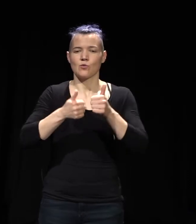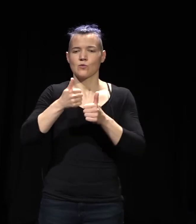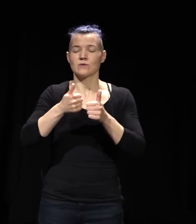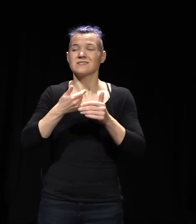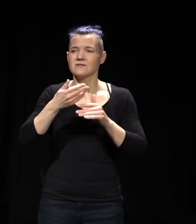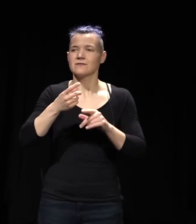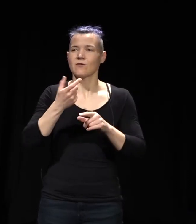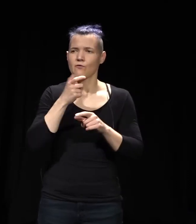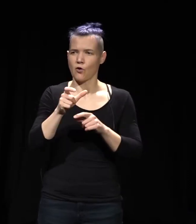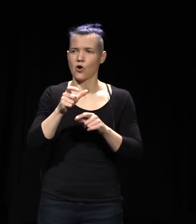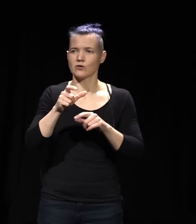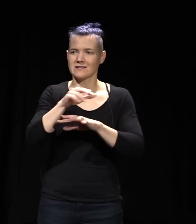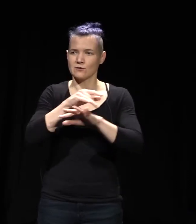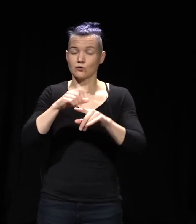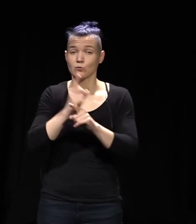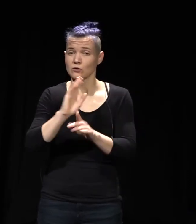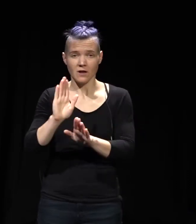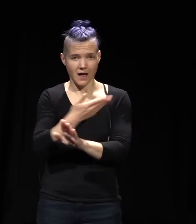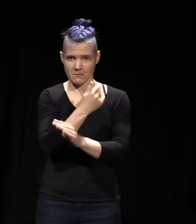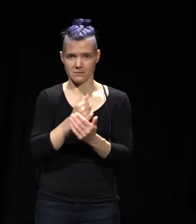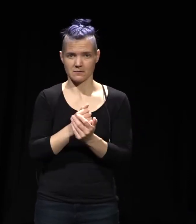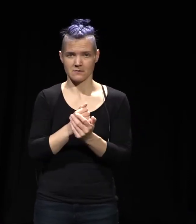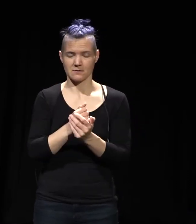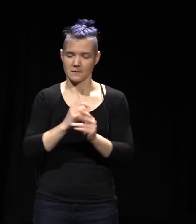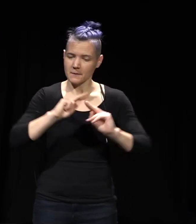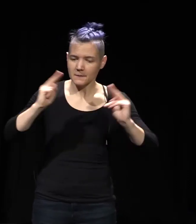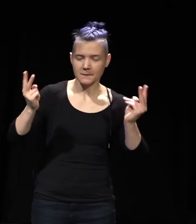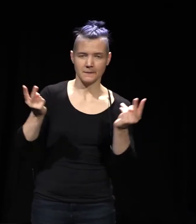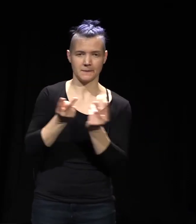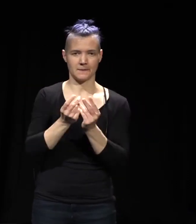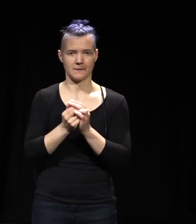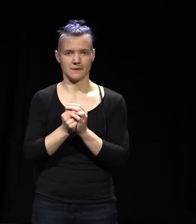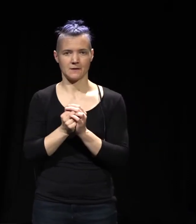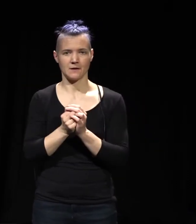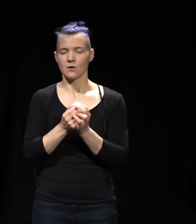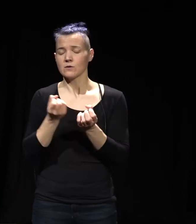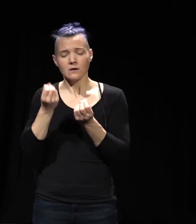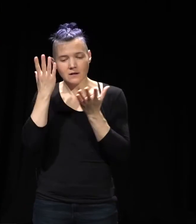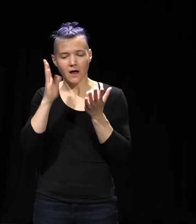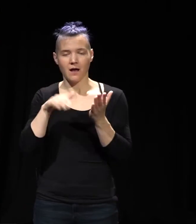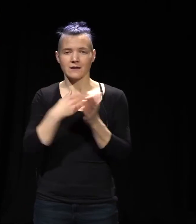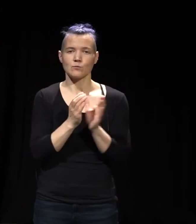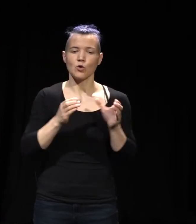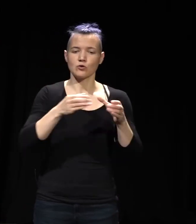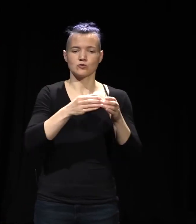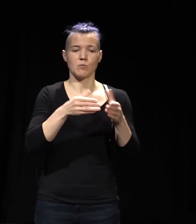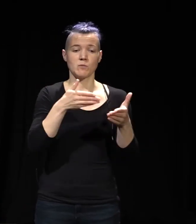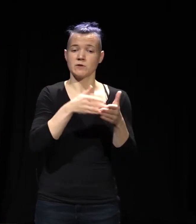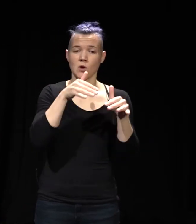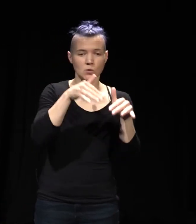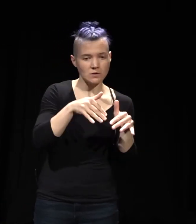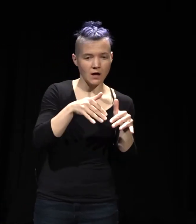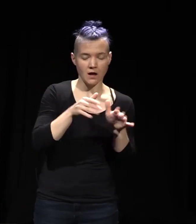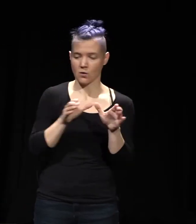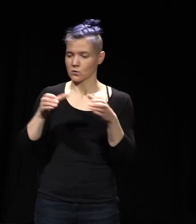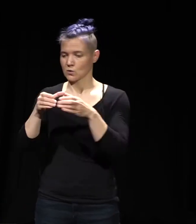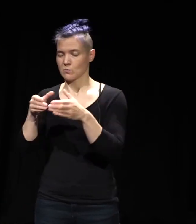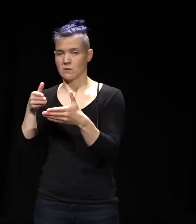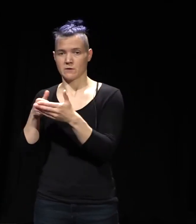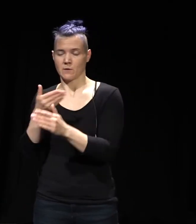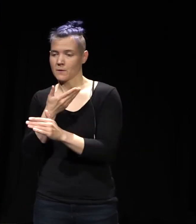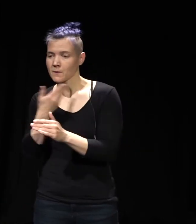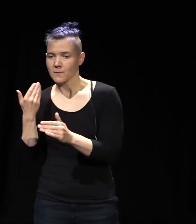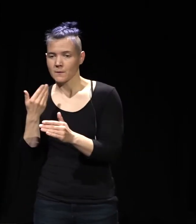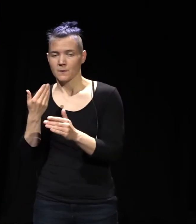ganz klar sein, dass es Ensemble gibt, mit oder ohne Behinderung, innerhalb des gesamten